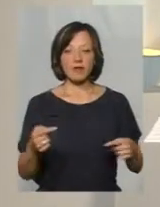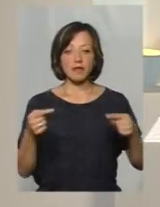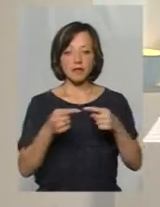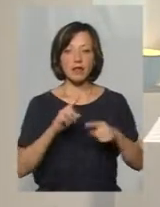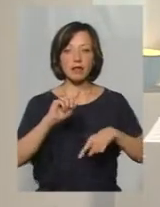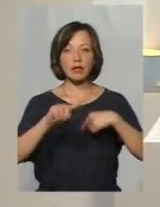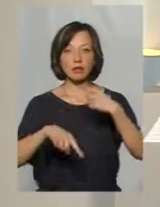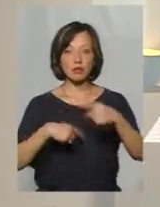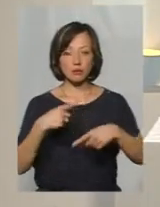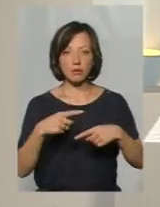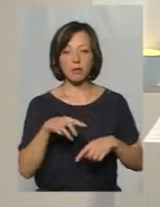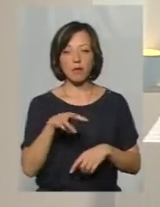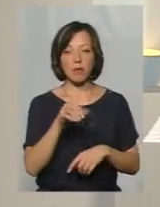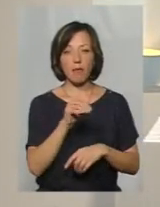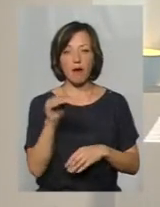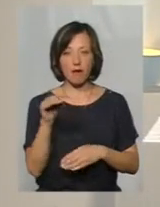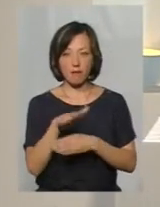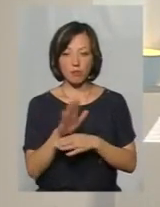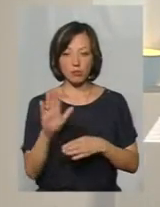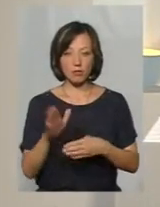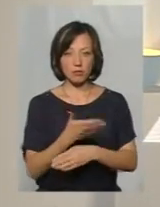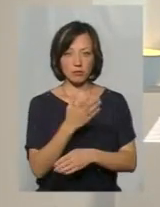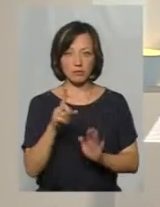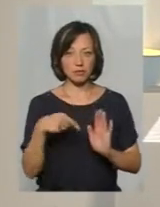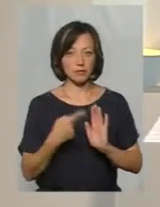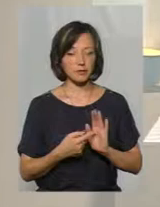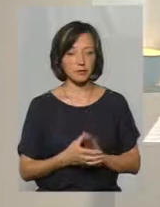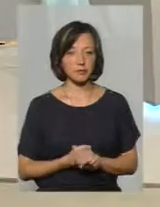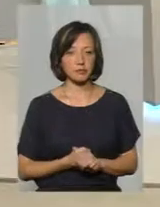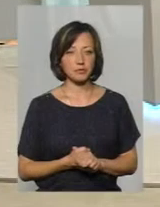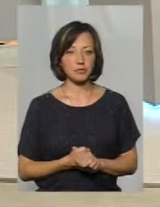наступними мафами, які будуть підлягати демонтажу.